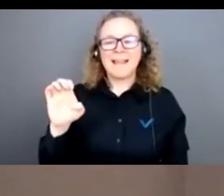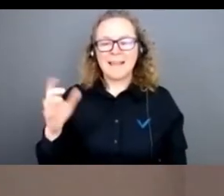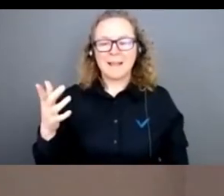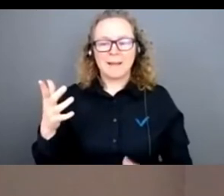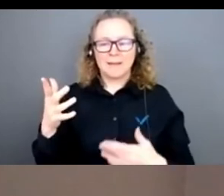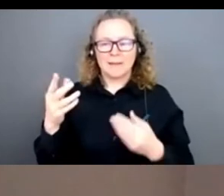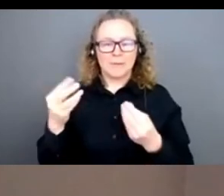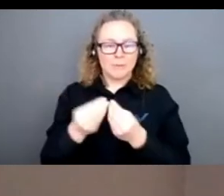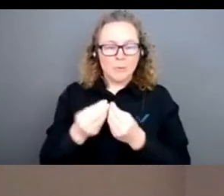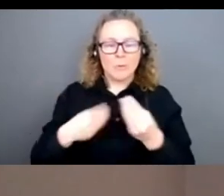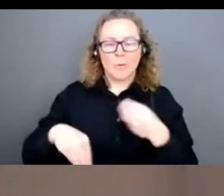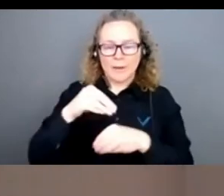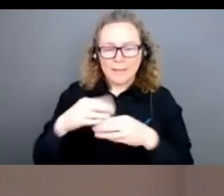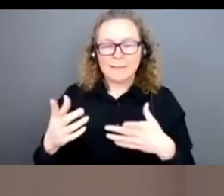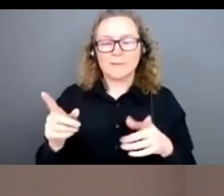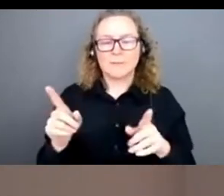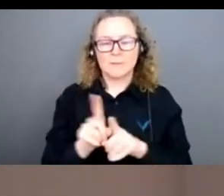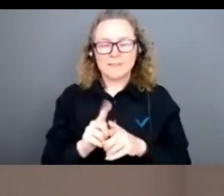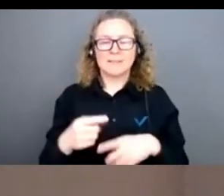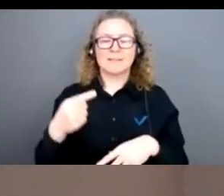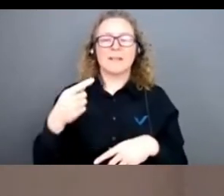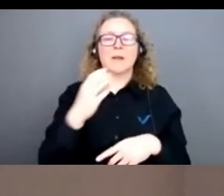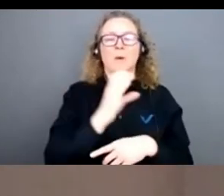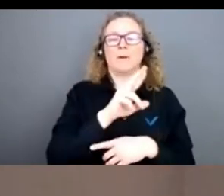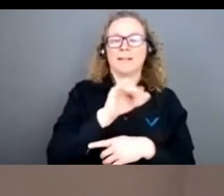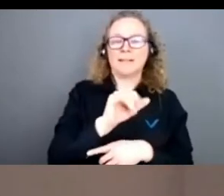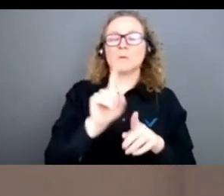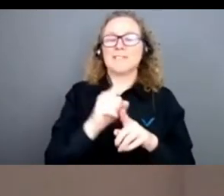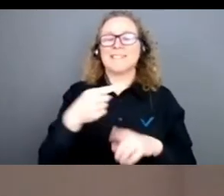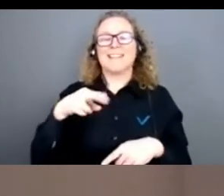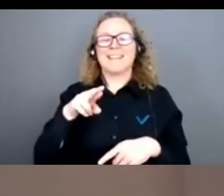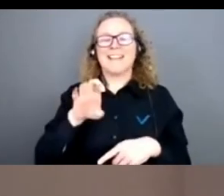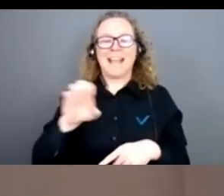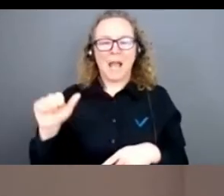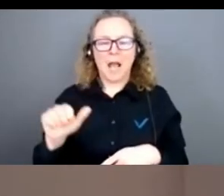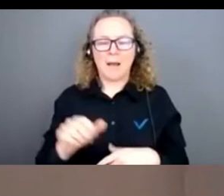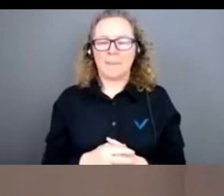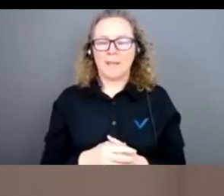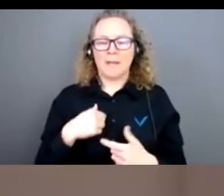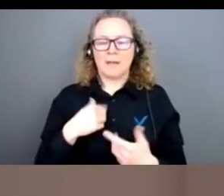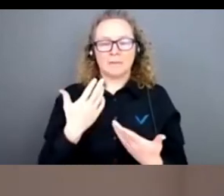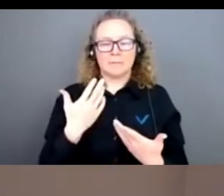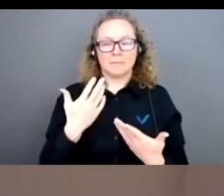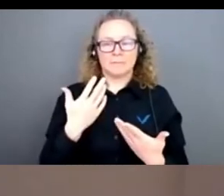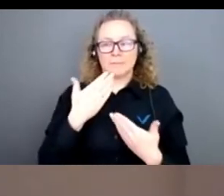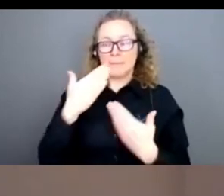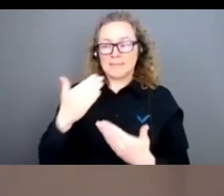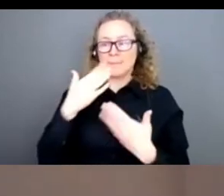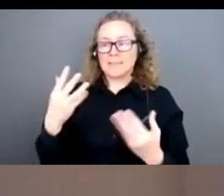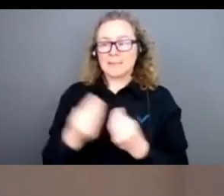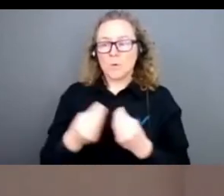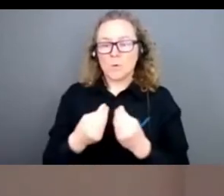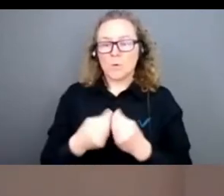rencontre. Et puis merci aussi au CREA et en particulier au GREA. Je suis vraiment très reconnaissant au GREA de cet